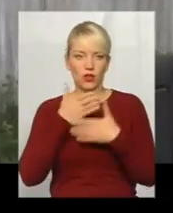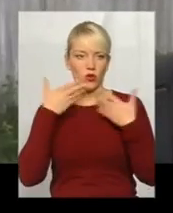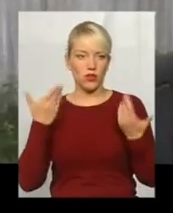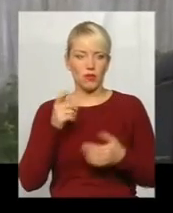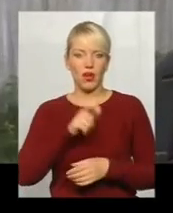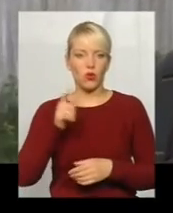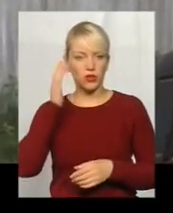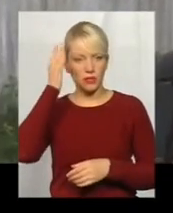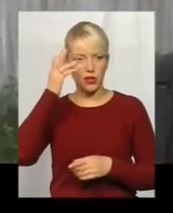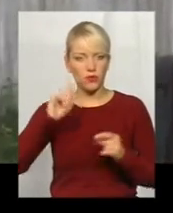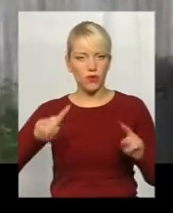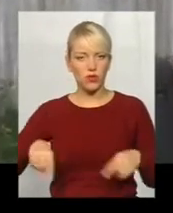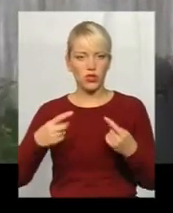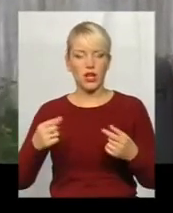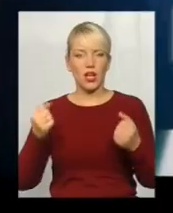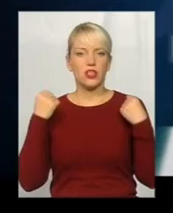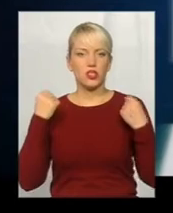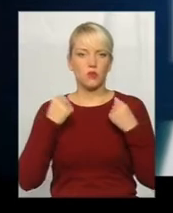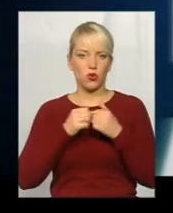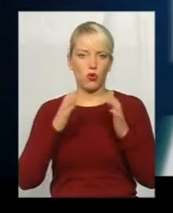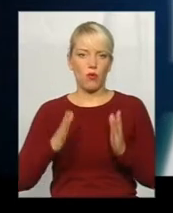Люди мріють про відродження спорткомплексу.